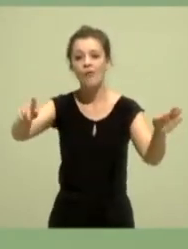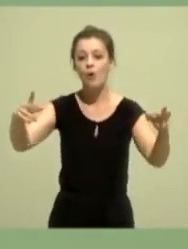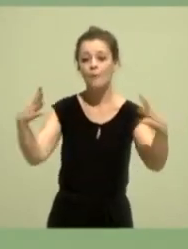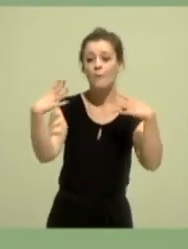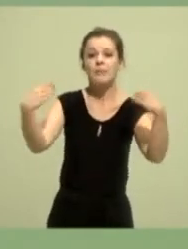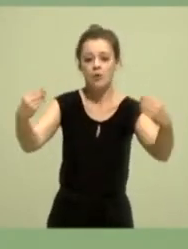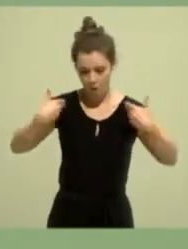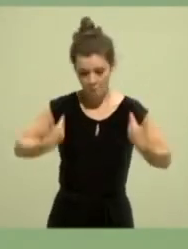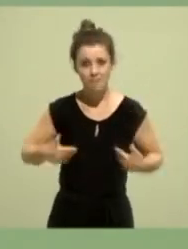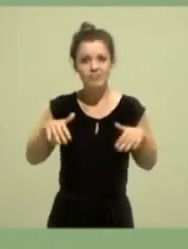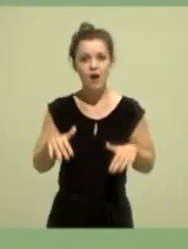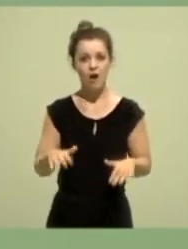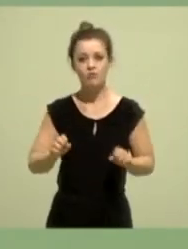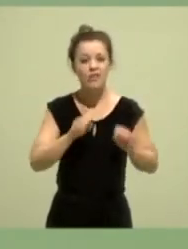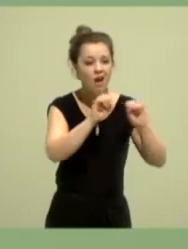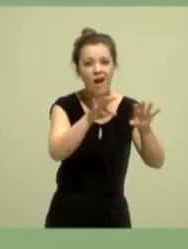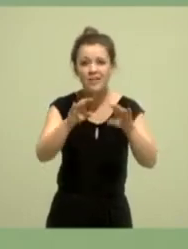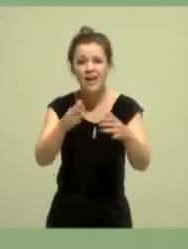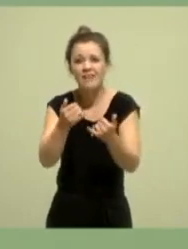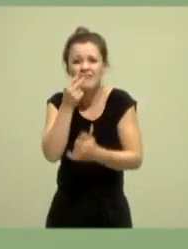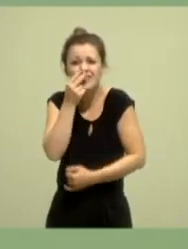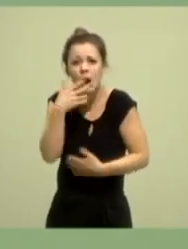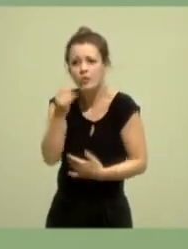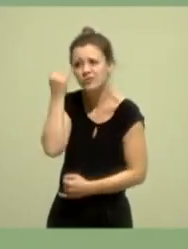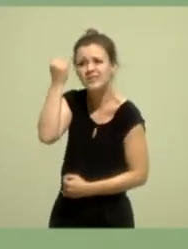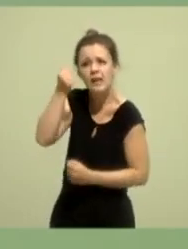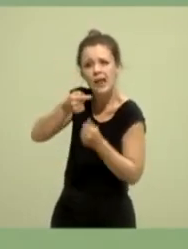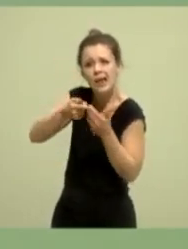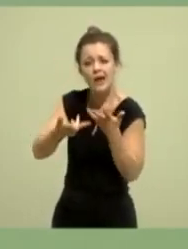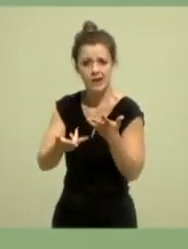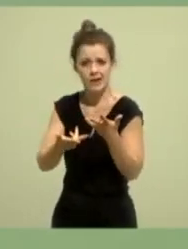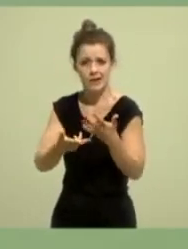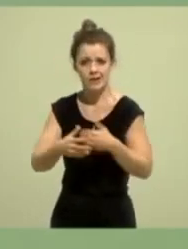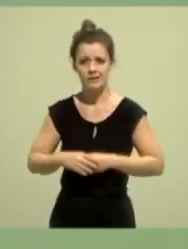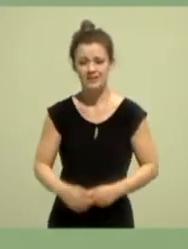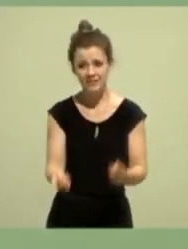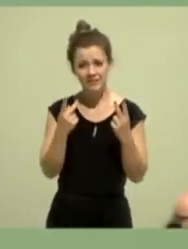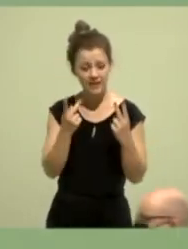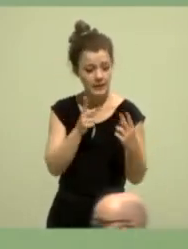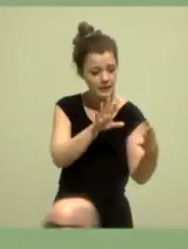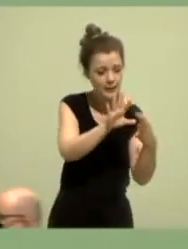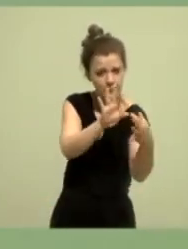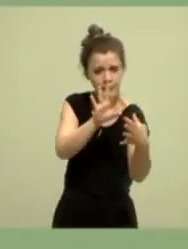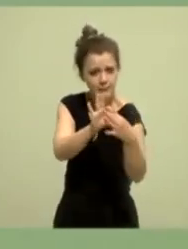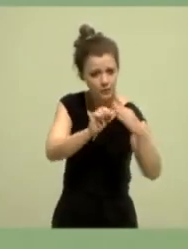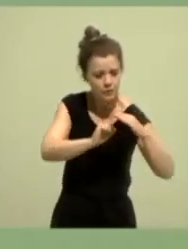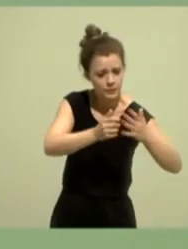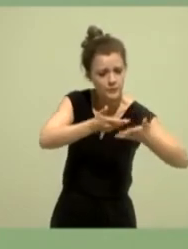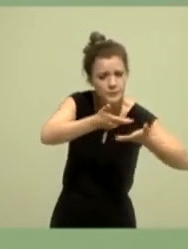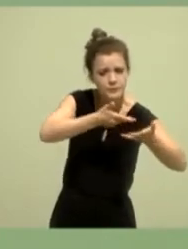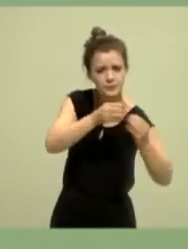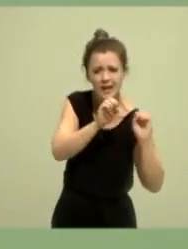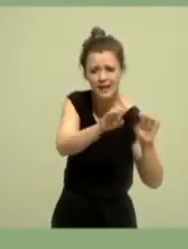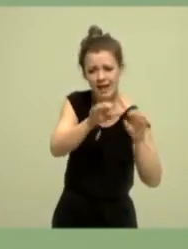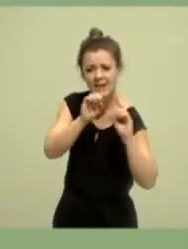konnten. An unsere Erfolge möchte ich anknüpfen und unsere Aktiven vor Ort unterstützen, damit wir bei den nächsten Wahlen auch im ländlichen Raum